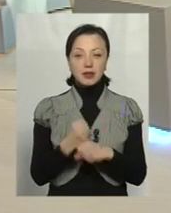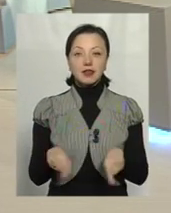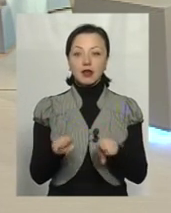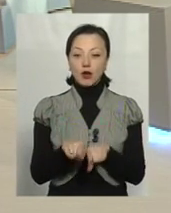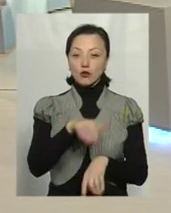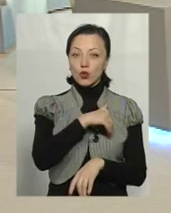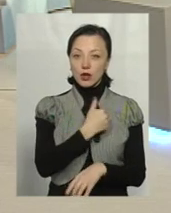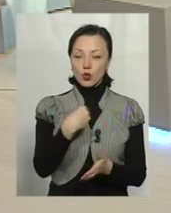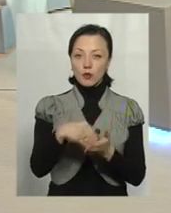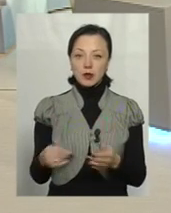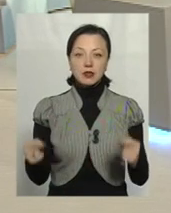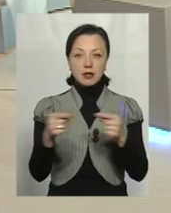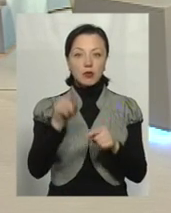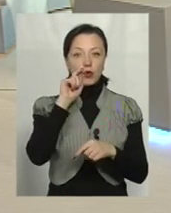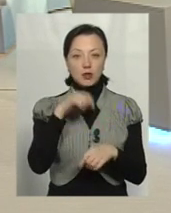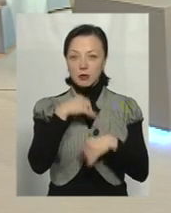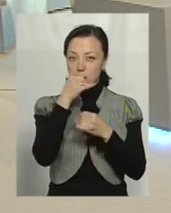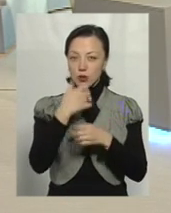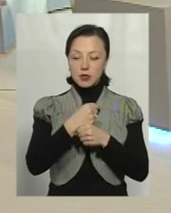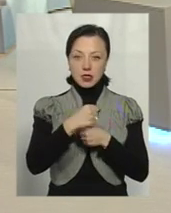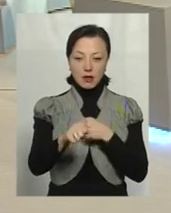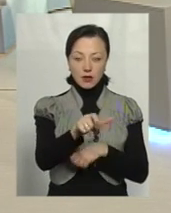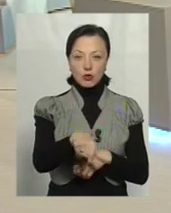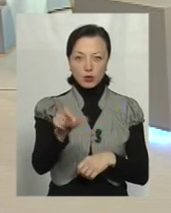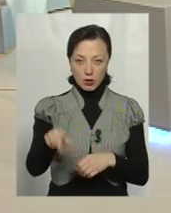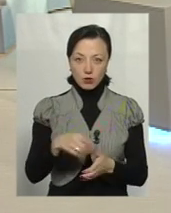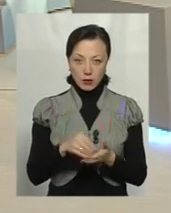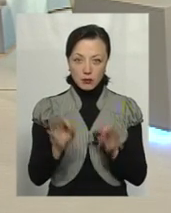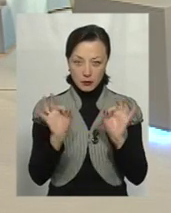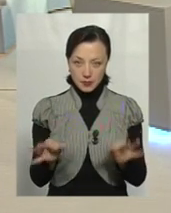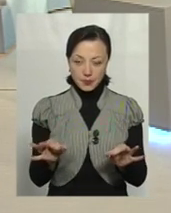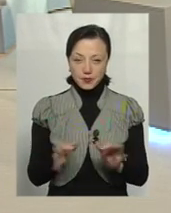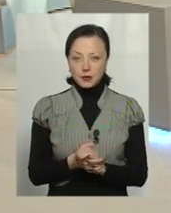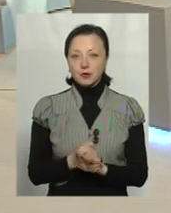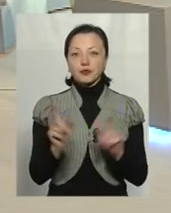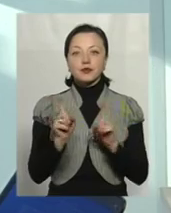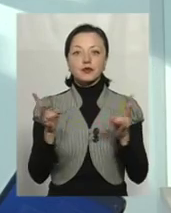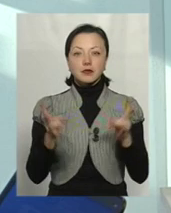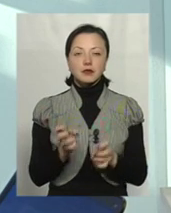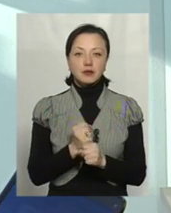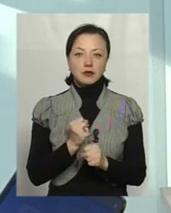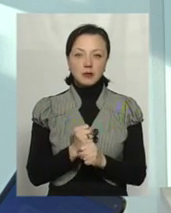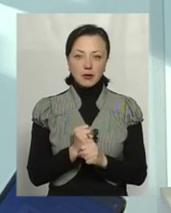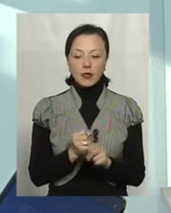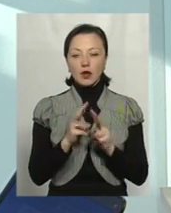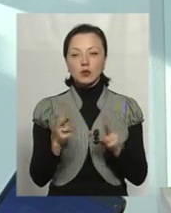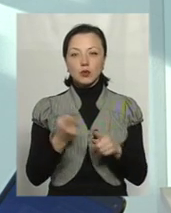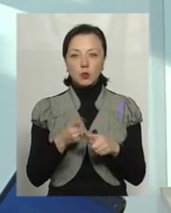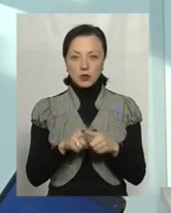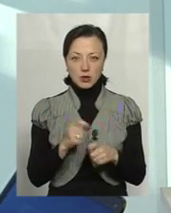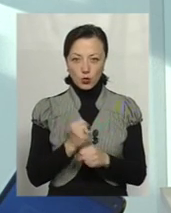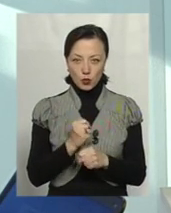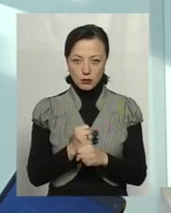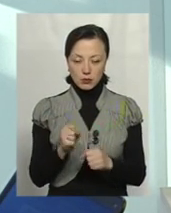ми хотіли купити саме український, бо ми ж не можемо заставити споживача, правда? Що для цього треба робити? Хто це робить?